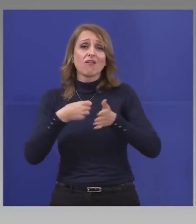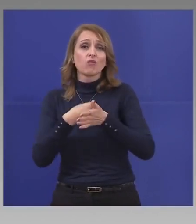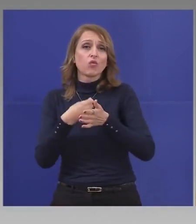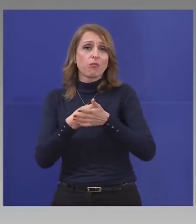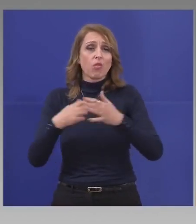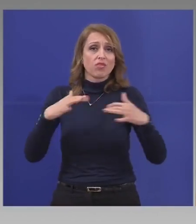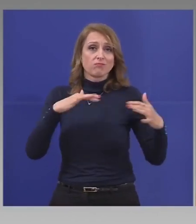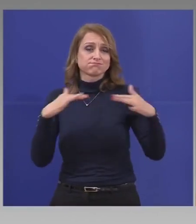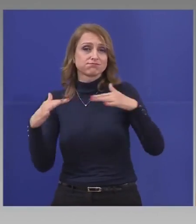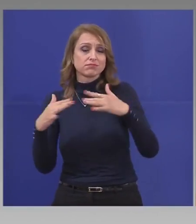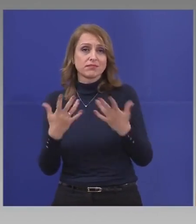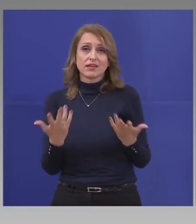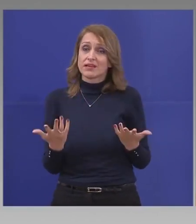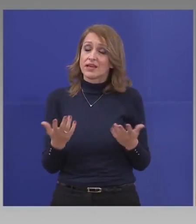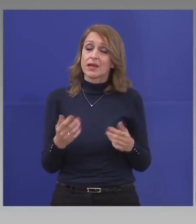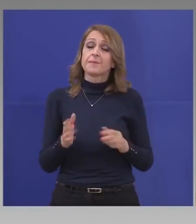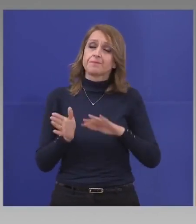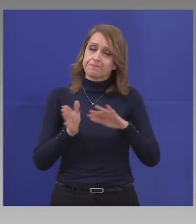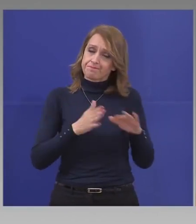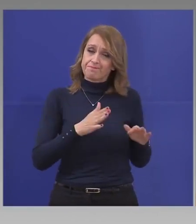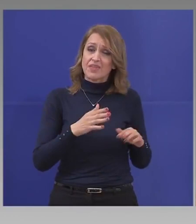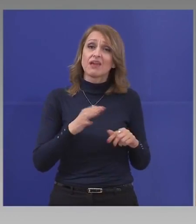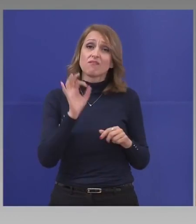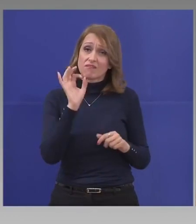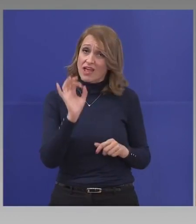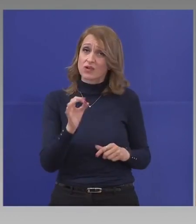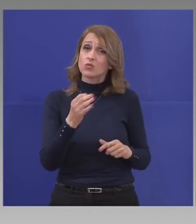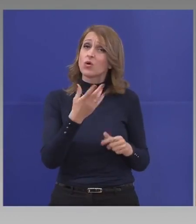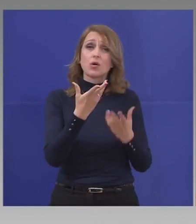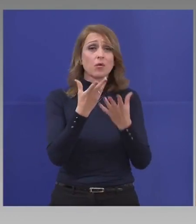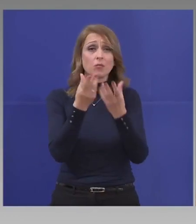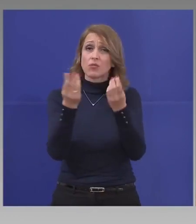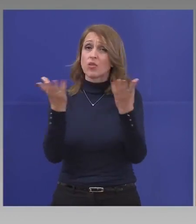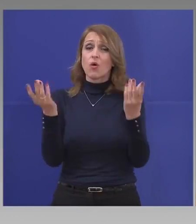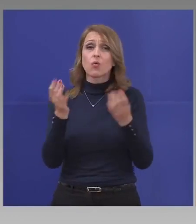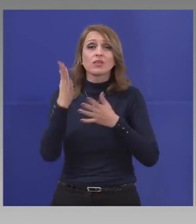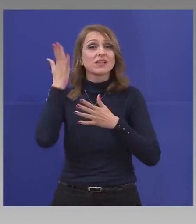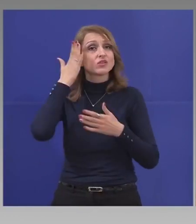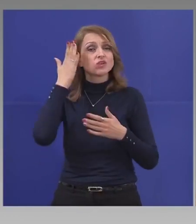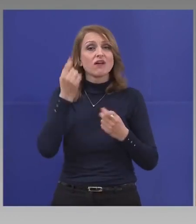Много държави загъсняха. И затова, виждате, те вече и не тестват там.